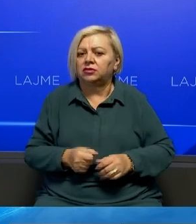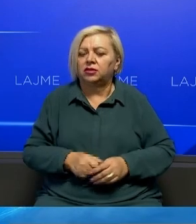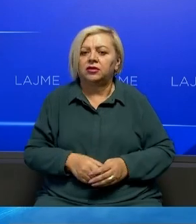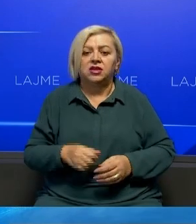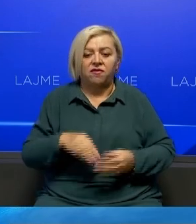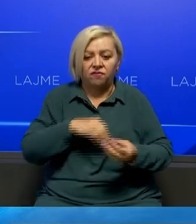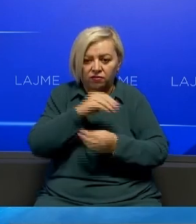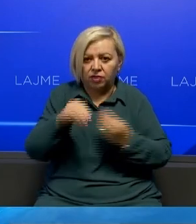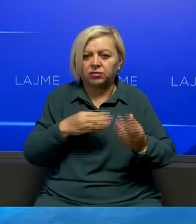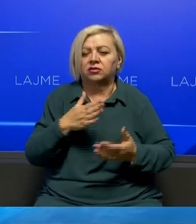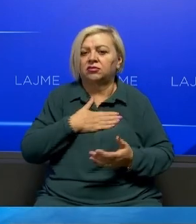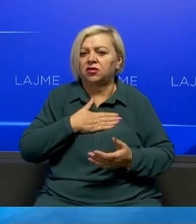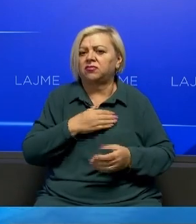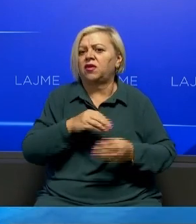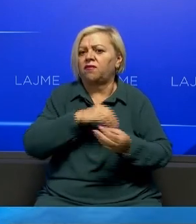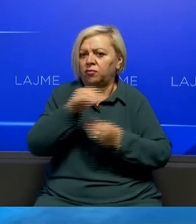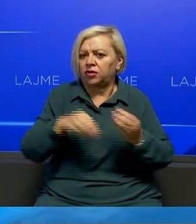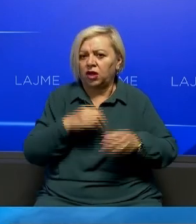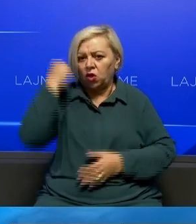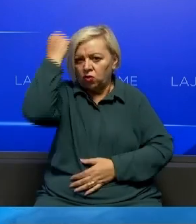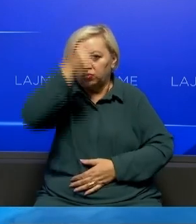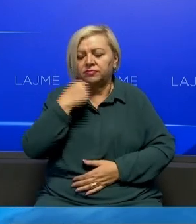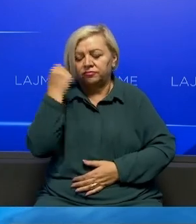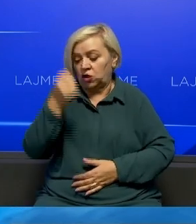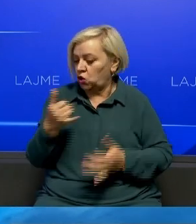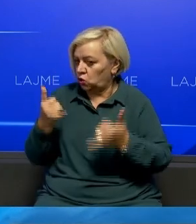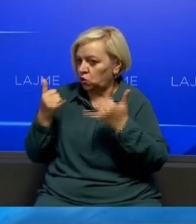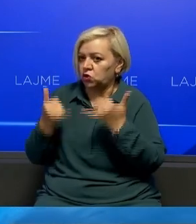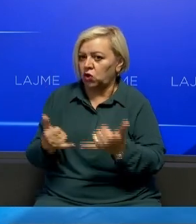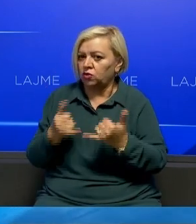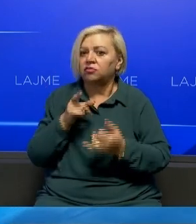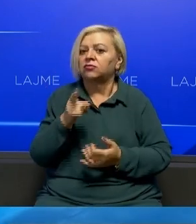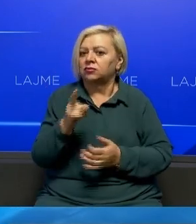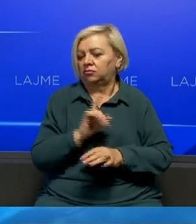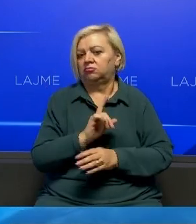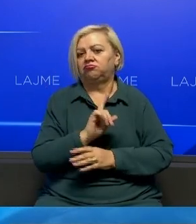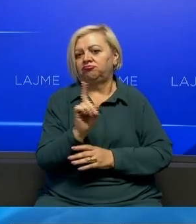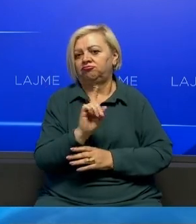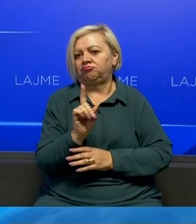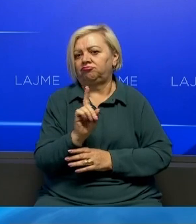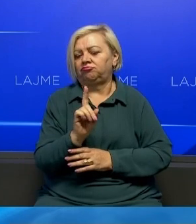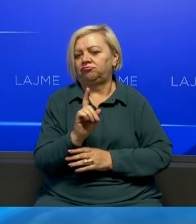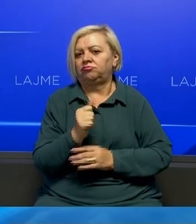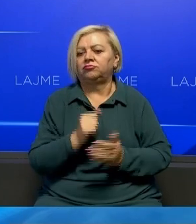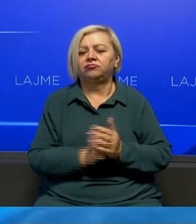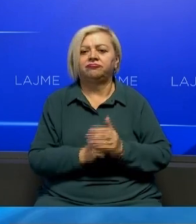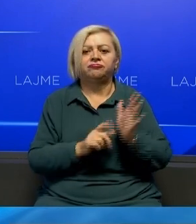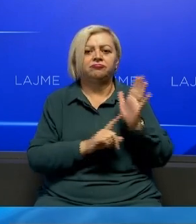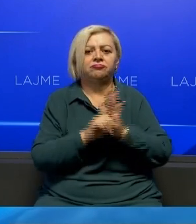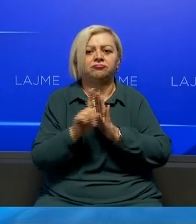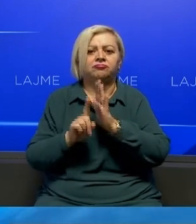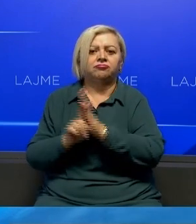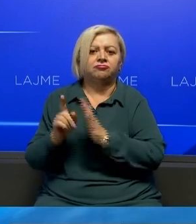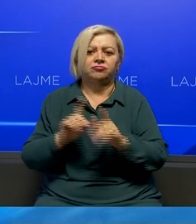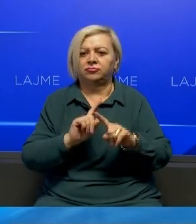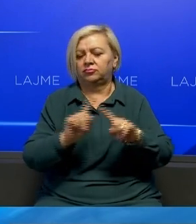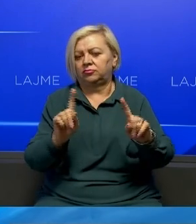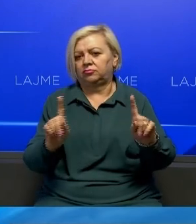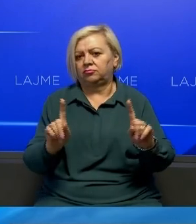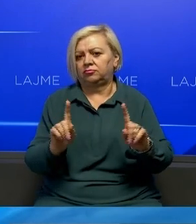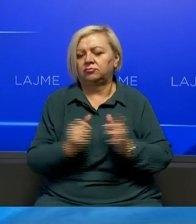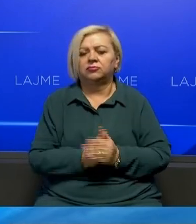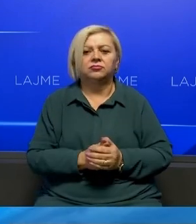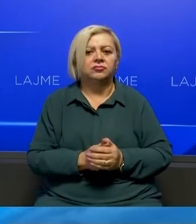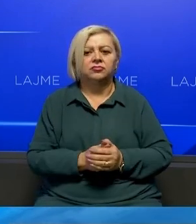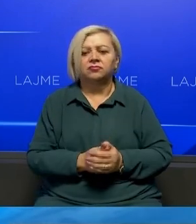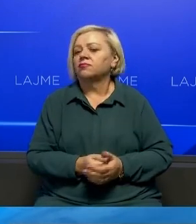familja ime Sikur gjitha familje të Kosovës Prandaj sëd Ti nuk mundësh Me bo cilsime tila Dhe këshë përdërimi tila Mosë